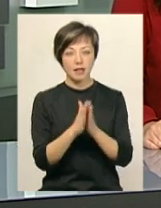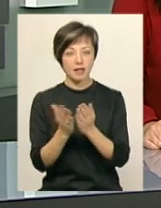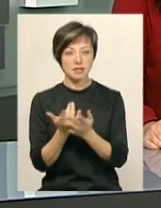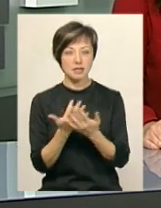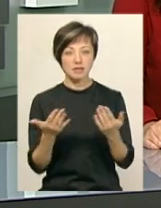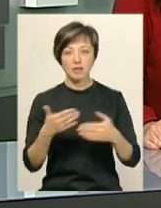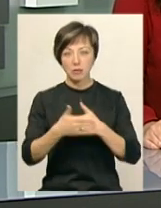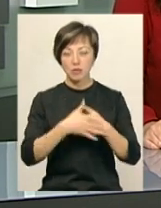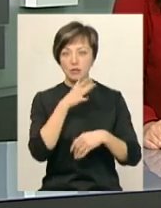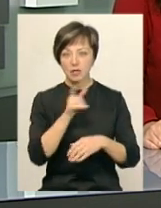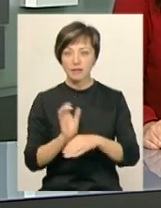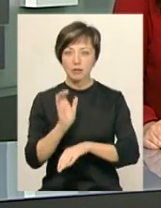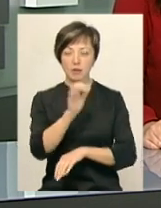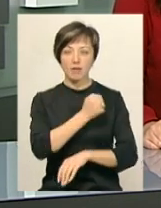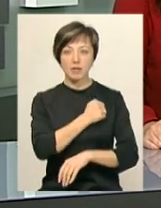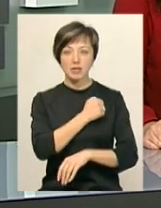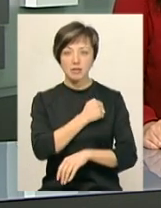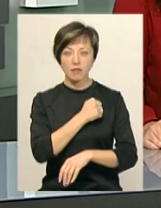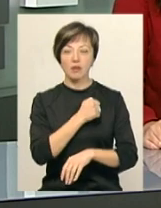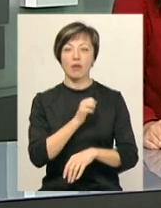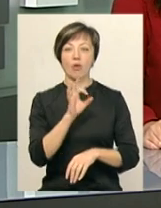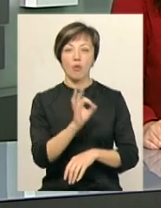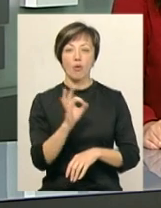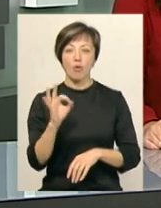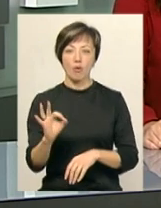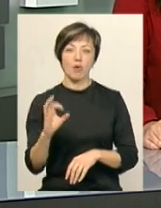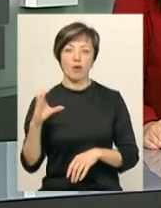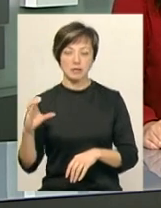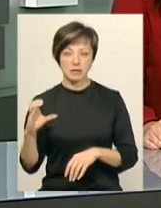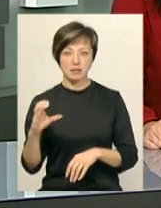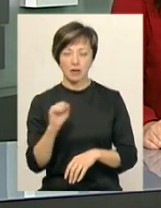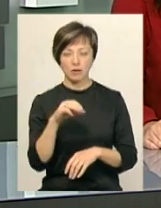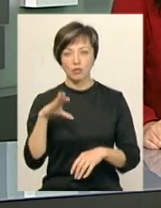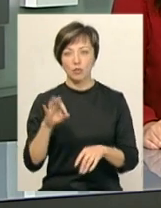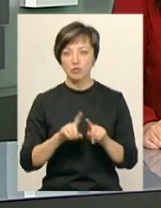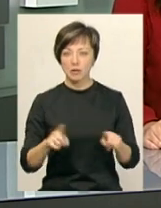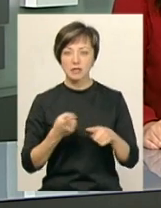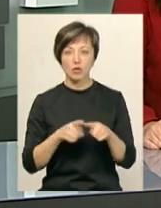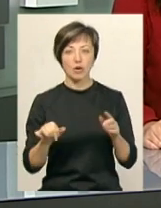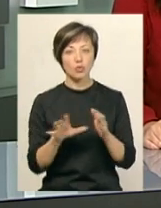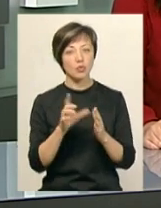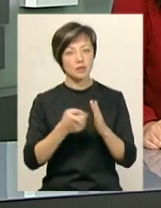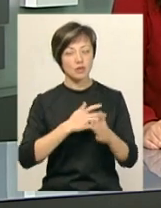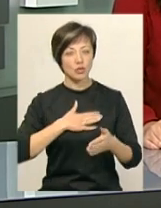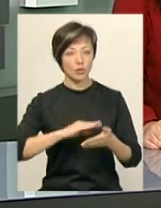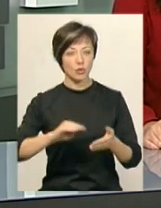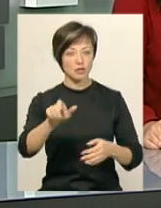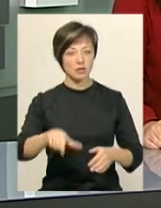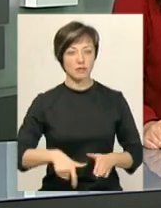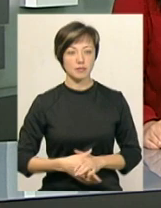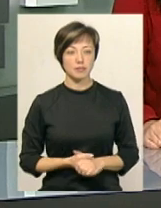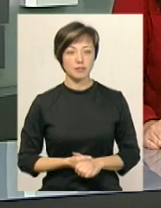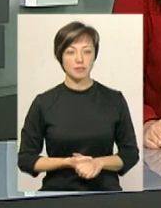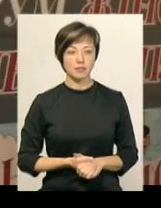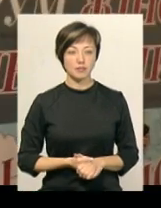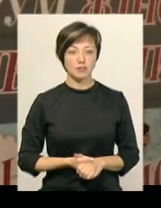Найближчим часом їх відправлять до бійців операції об'єднаних сил. Про особливості цього рекорду дізнавалась моя колега Олександра Карпунець.